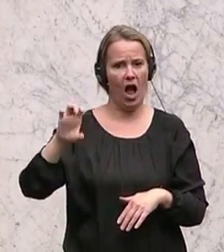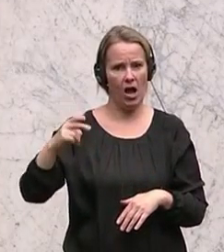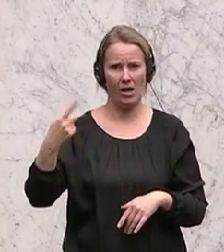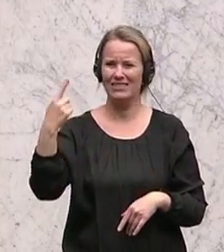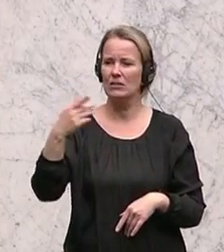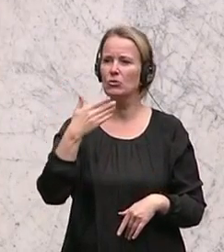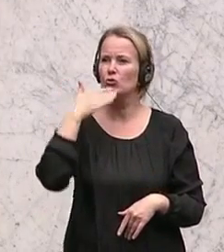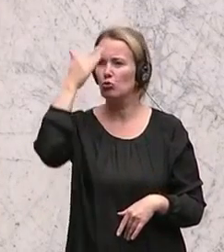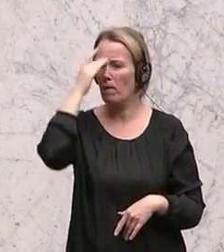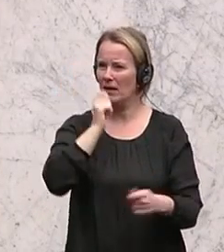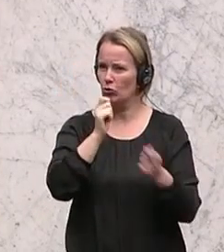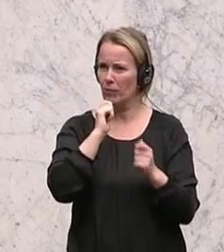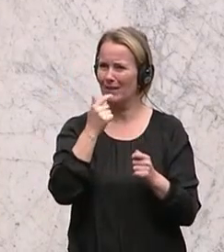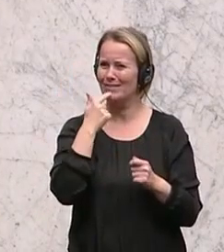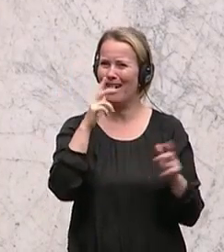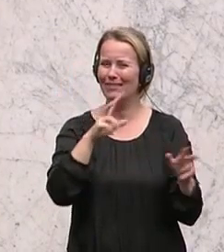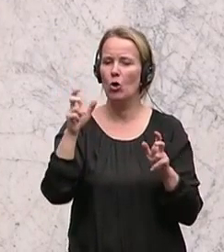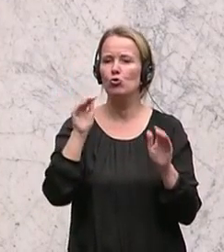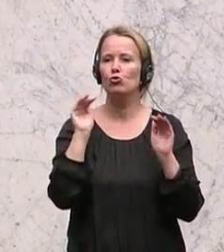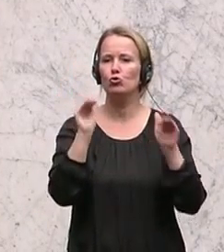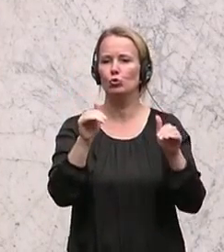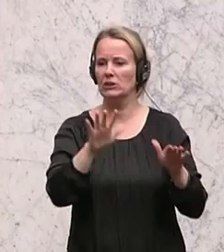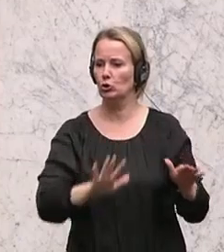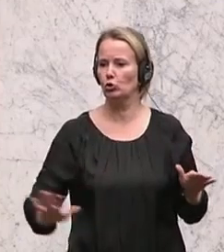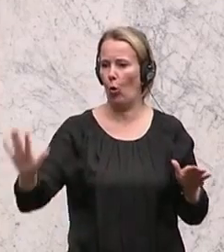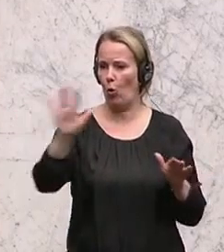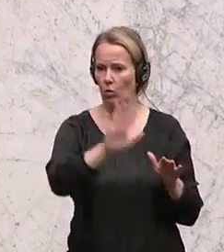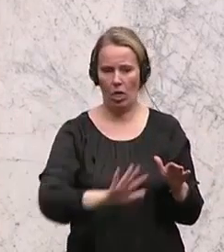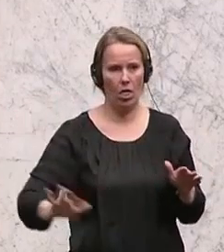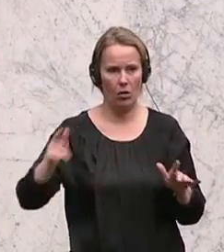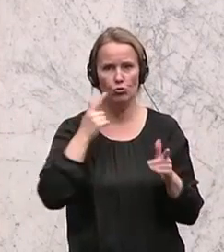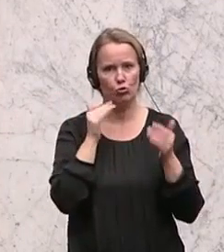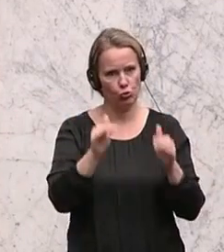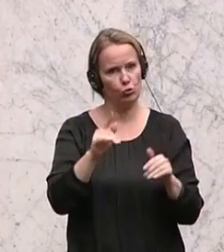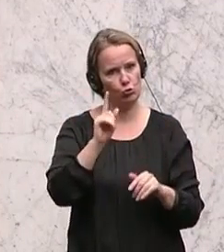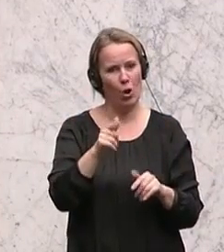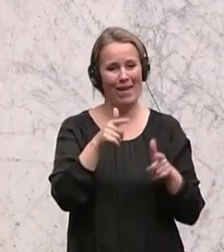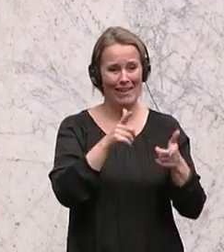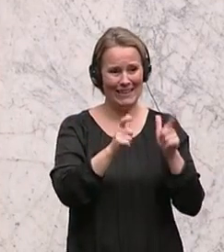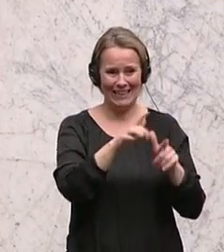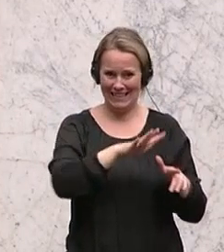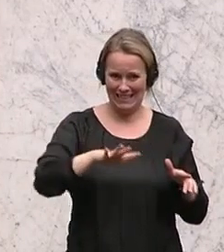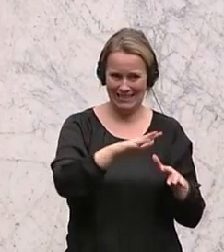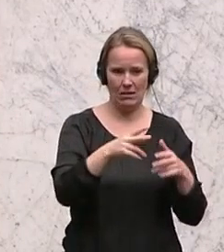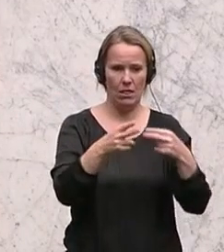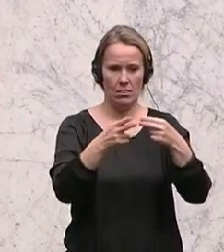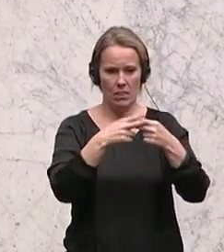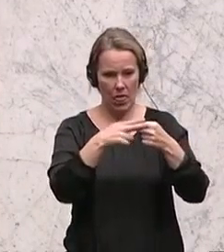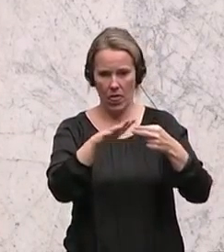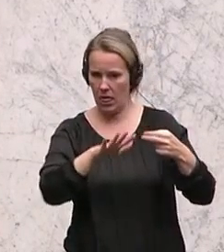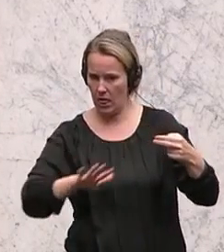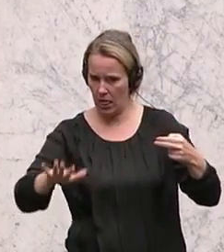ORF die Schutzzonen angesprochen und gesagt, dass man Schutzzonen außerhalb des Kriegsgebietes, aber in der Nähe des